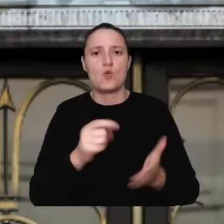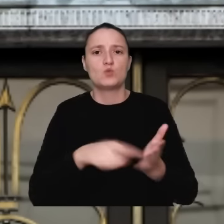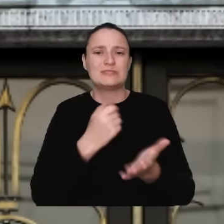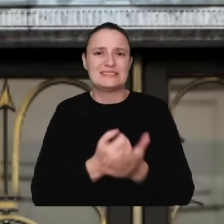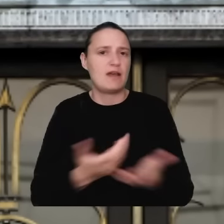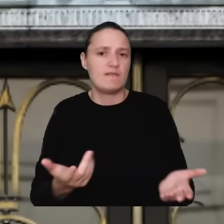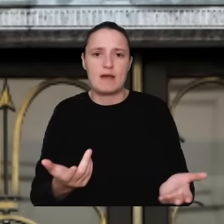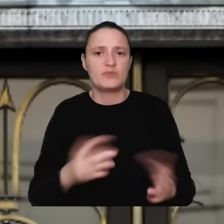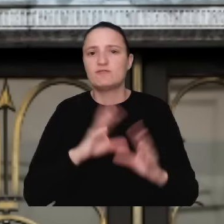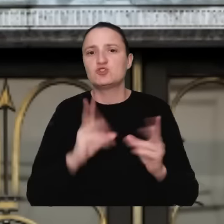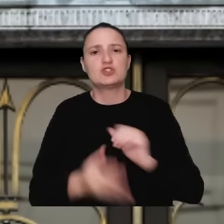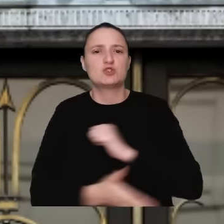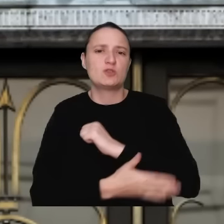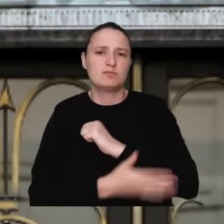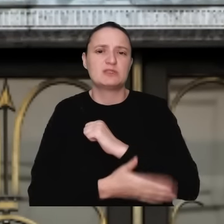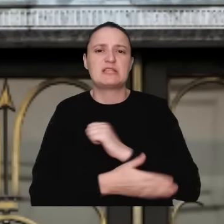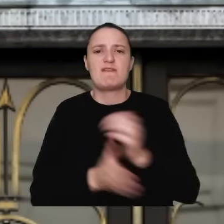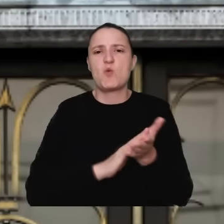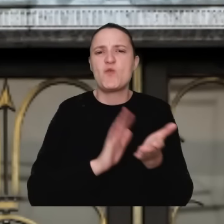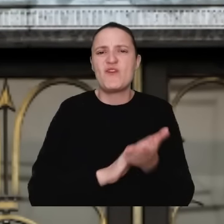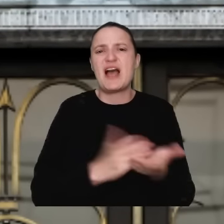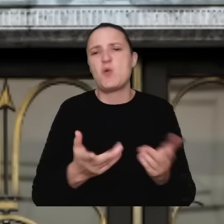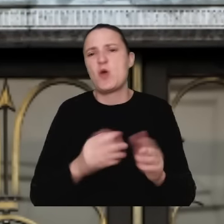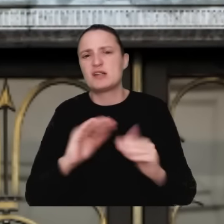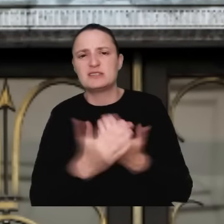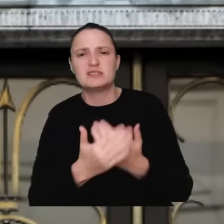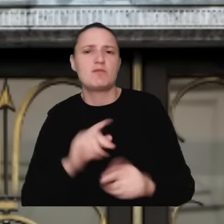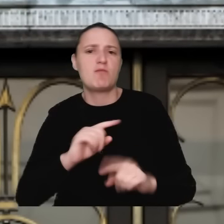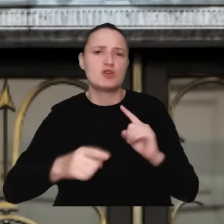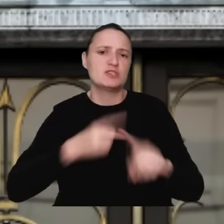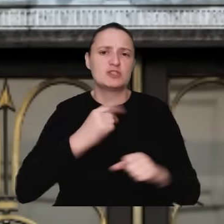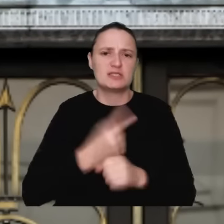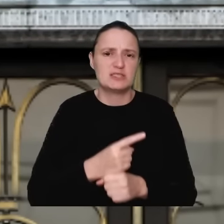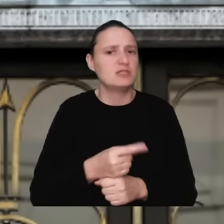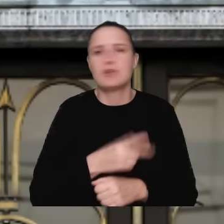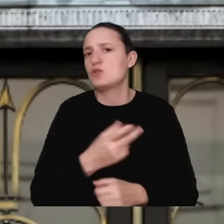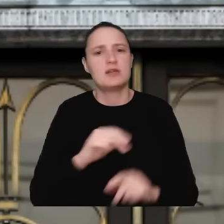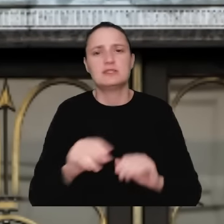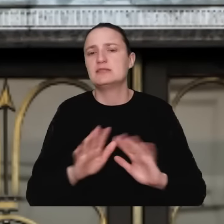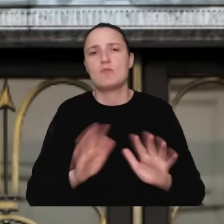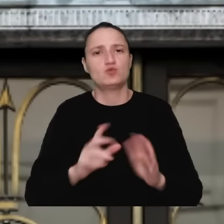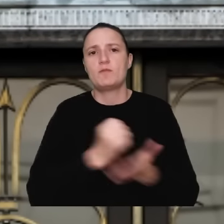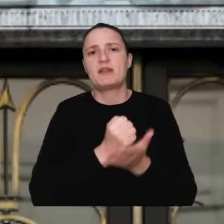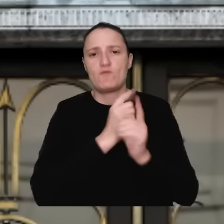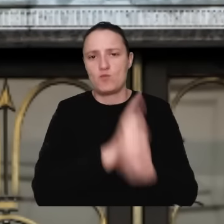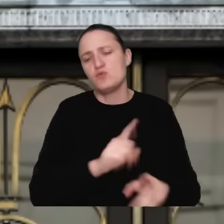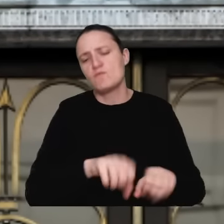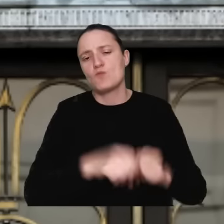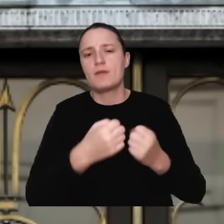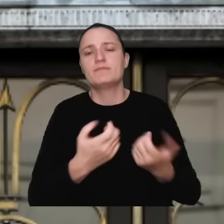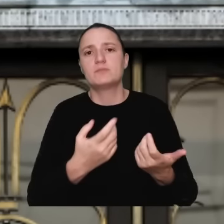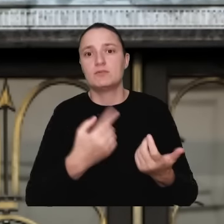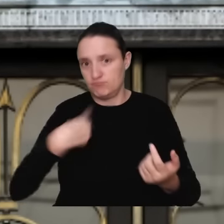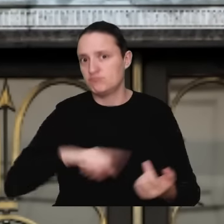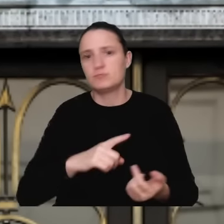dziaje się na podstawie jakichś uchwał, jakichś tylko zarządzeń, decyzji politycznych. To nie jest w żaden sposób praworządność, to jest łamanie prawa i na to łamanie prawa